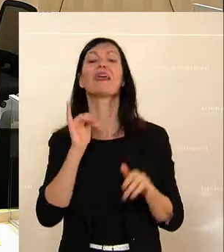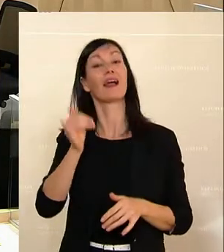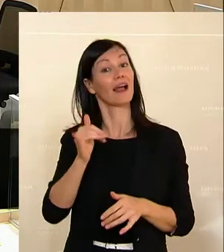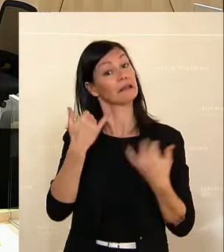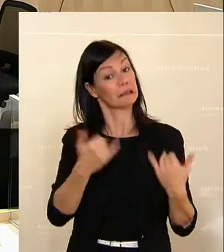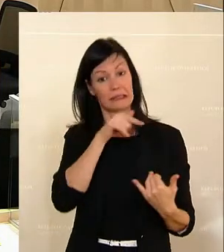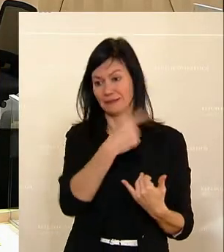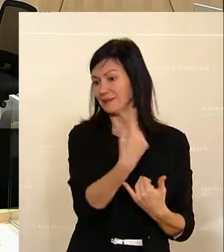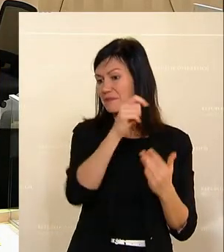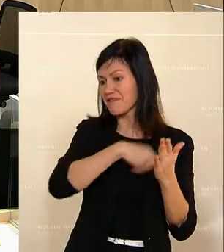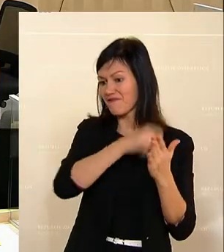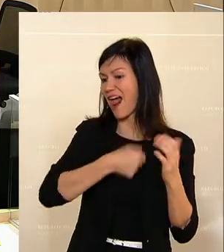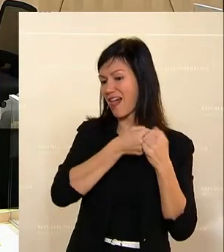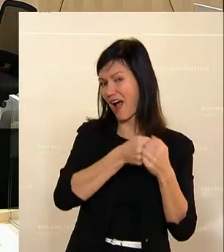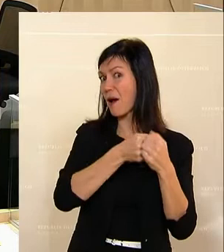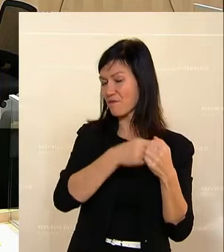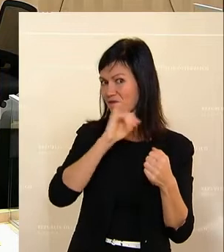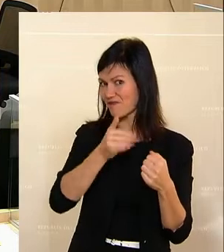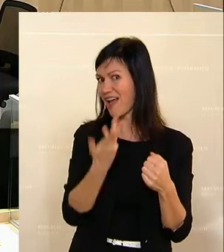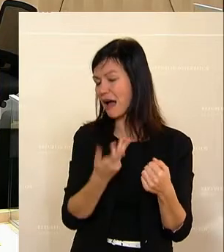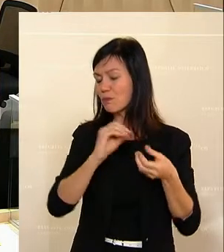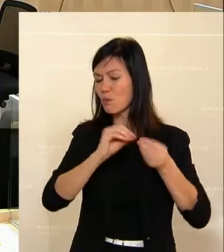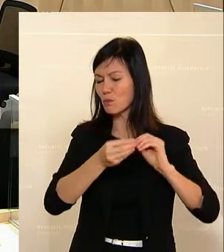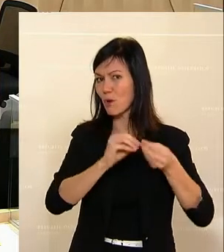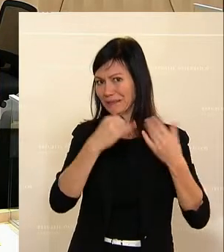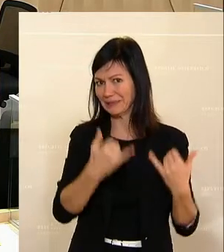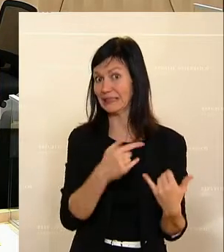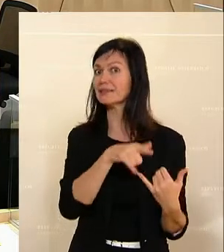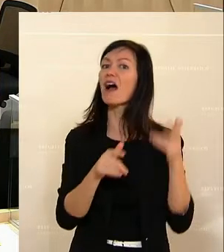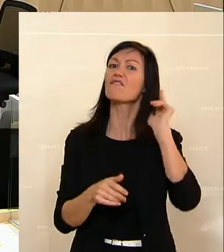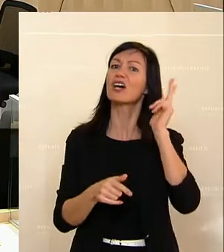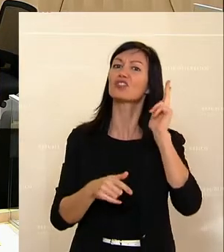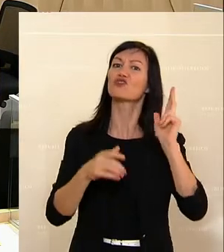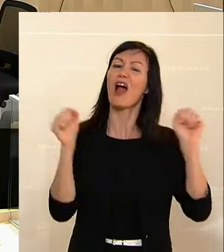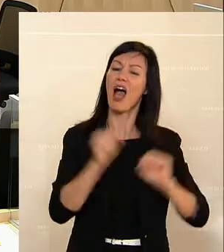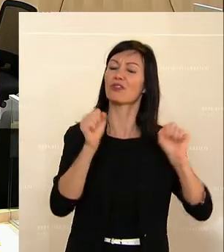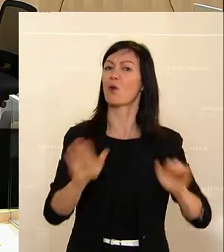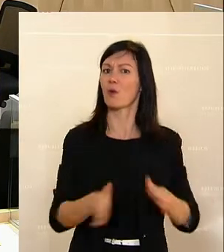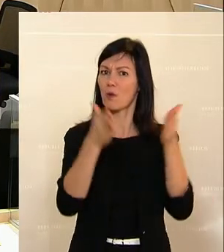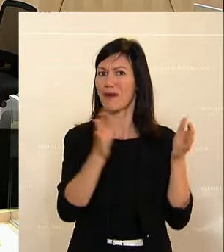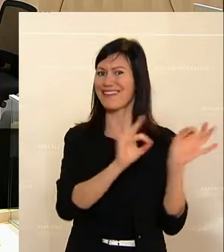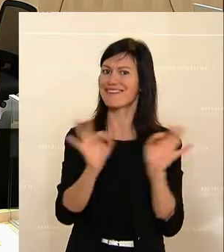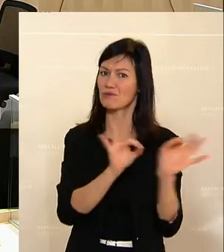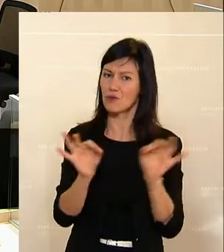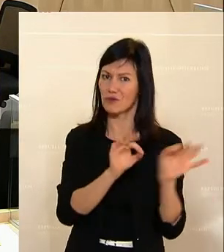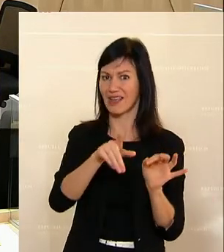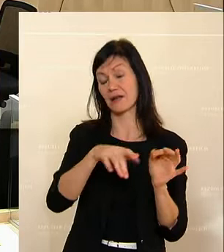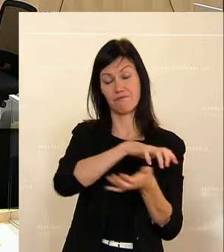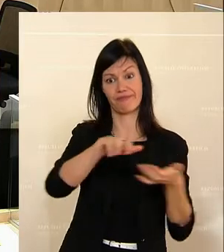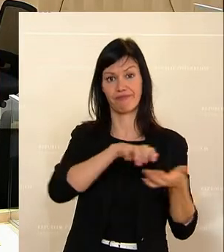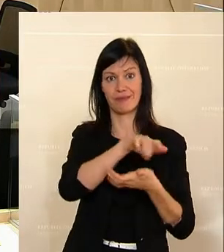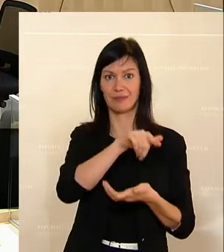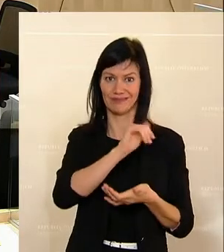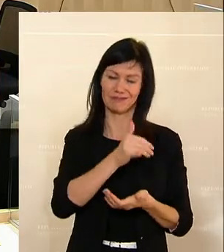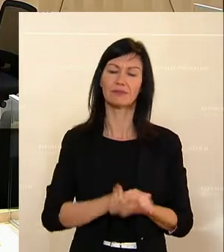ist, glaube ich, auch ein bisschen ein Problem. Die französische Atomindustrie steckt in Wirklichkeit ein bisschen in der Krise. Wenn man jetzt